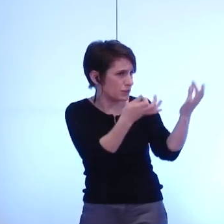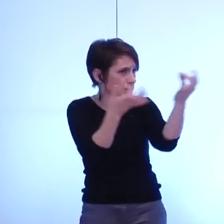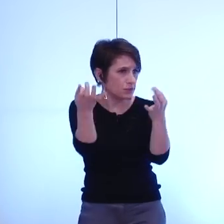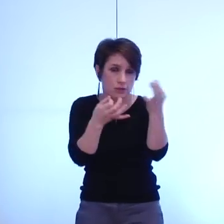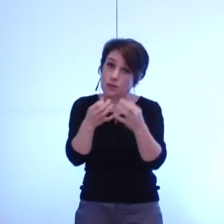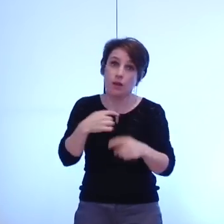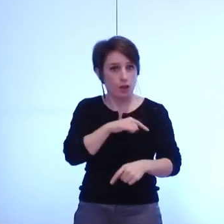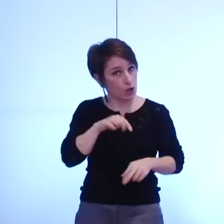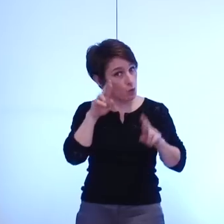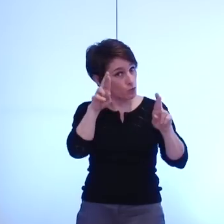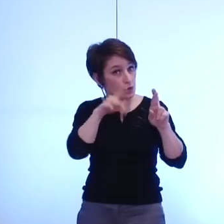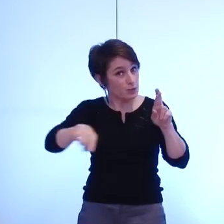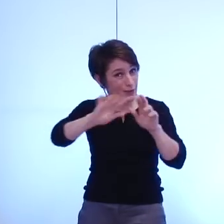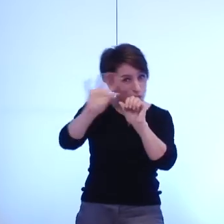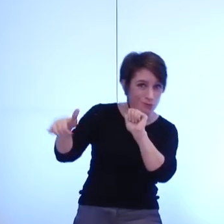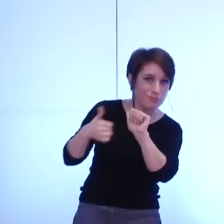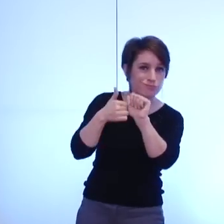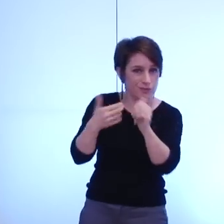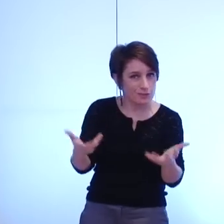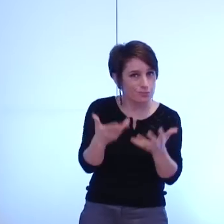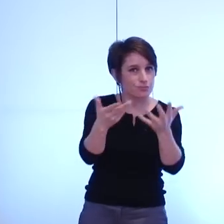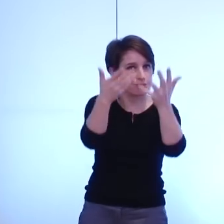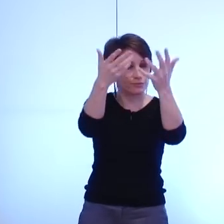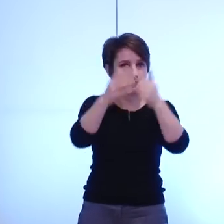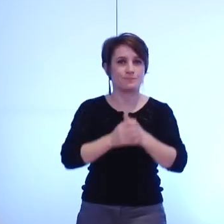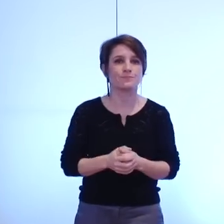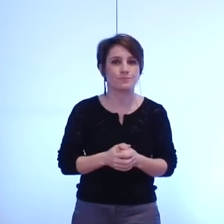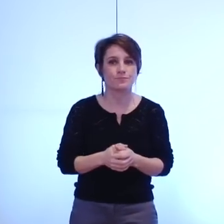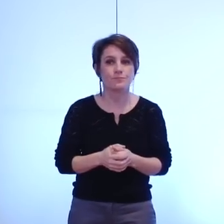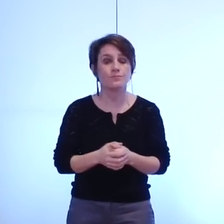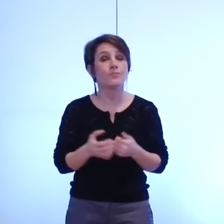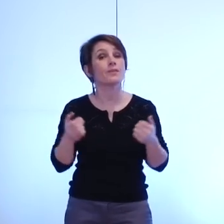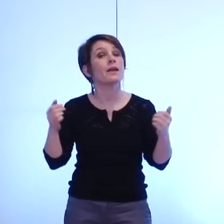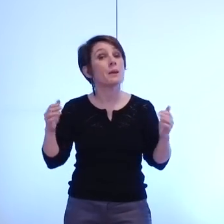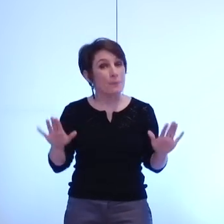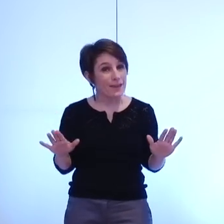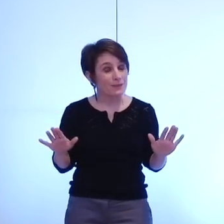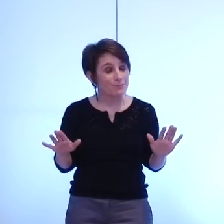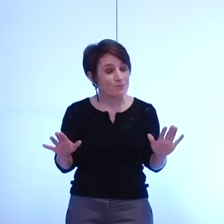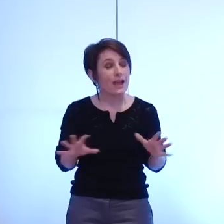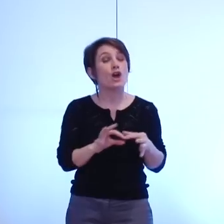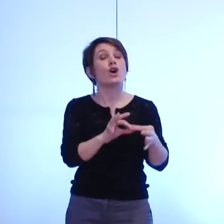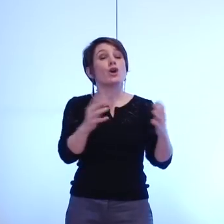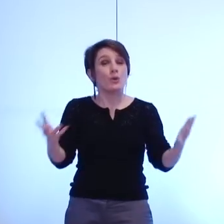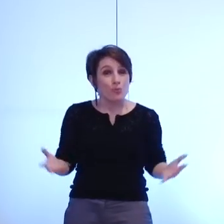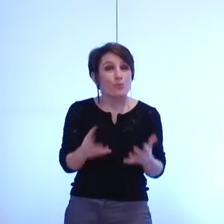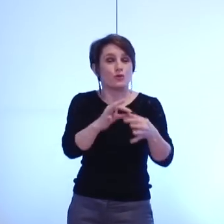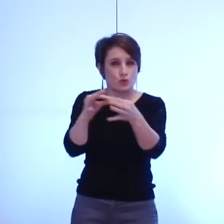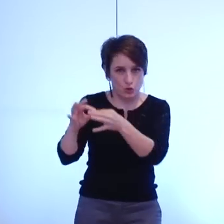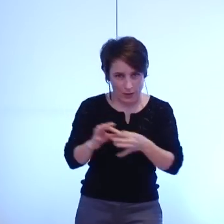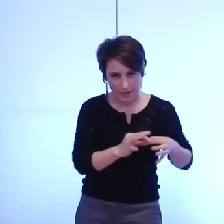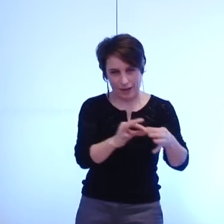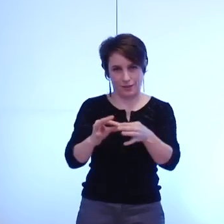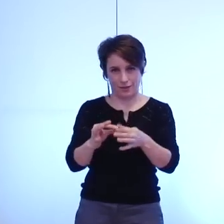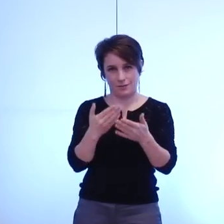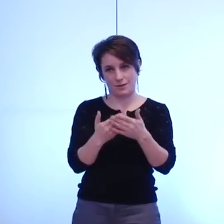espérons que vous serez à nos côtés lorsqu'il faudra faire vivre tout ça concrètement mais la solidarité passera par l'établissement d'un certain nombre